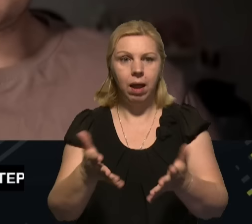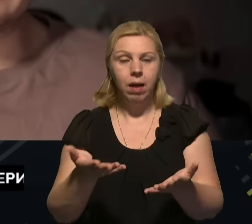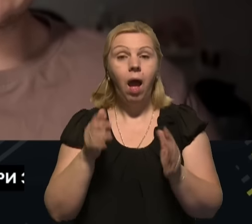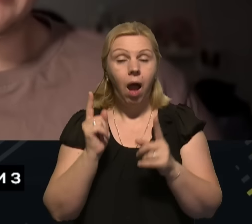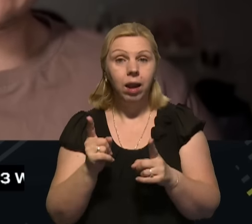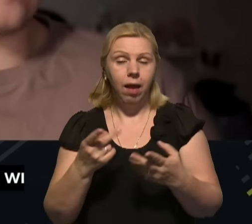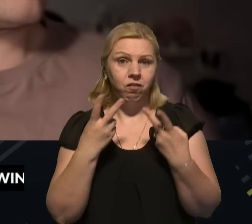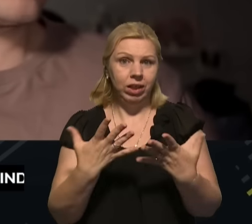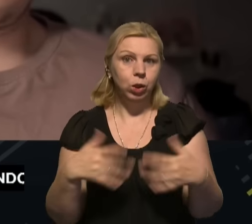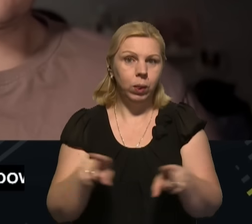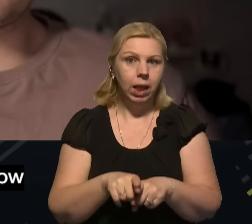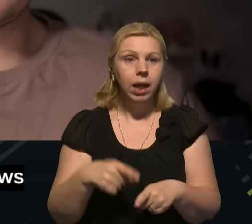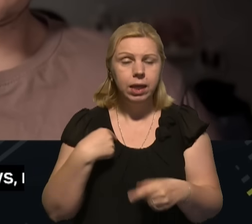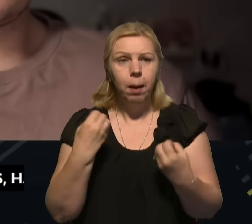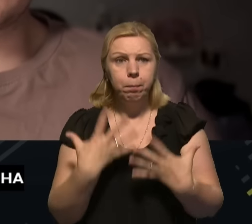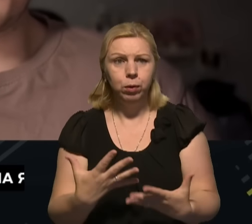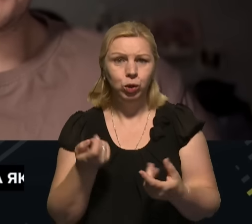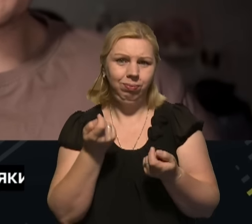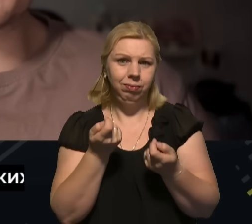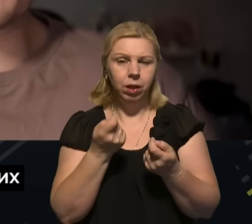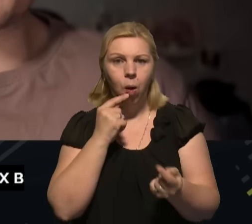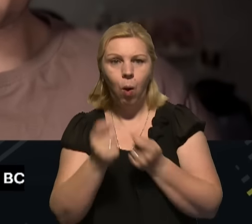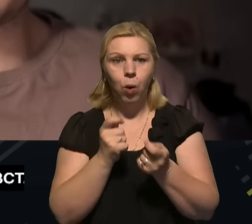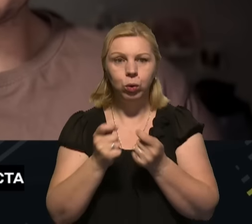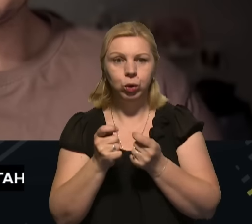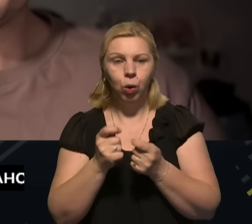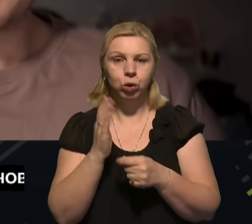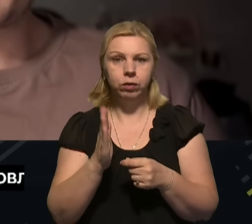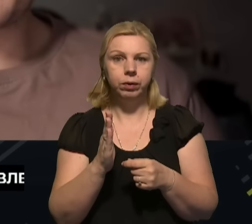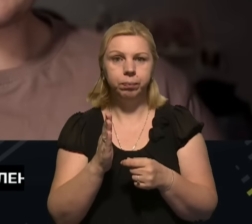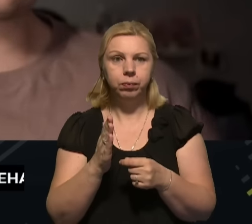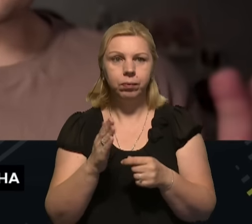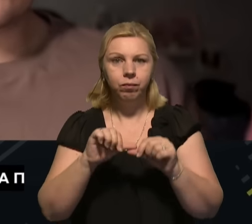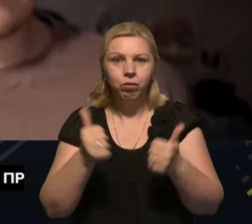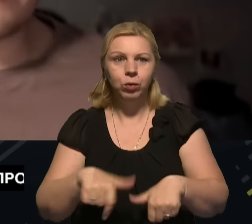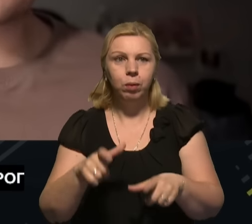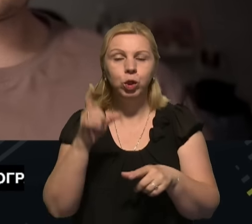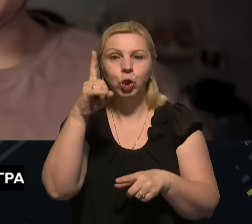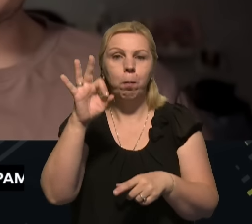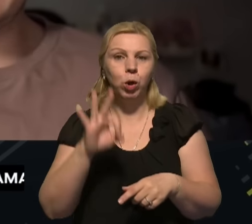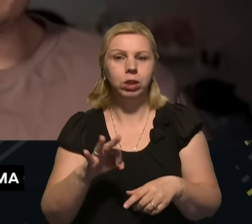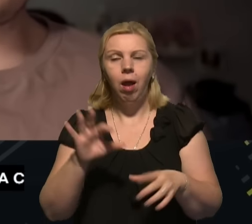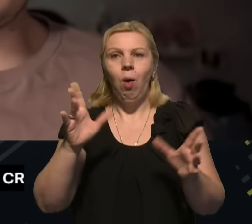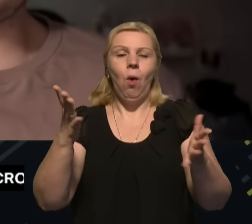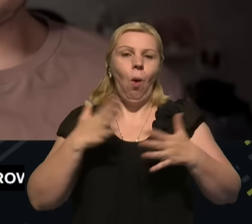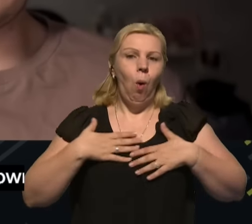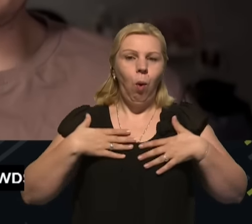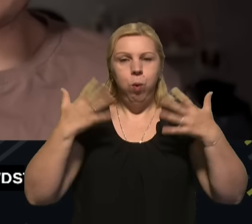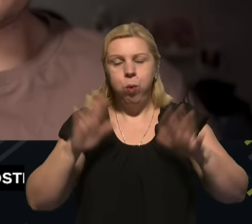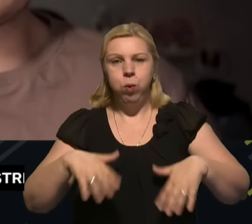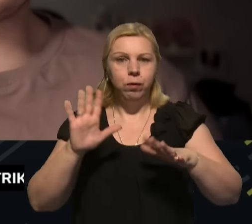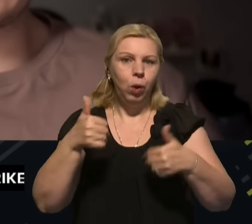Але виглядає так. Тому я просто був би трошки обережений в формулюваннях 100% все ок, тому що ми